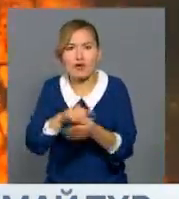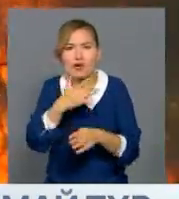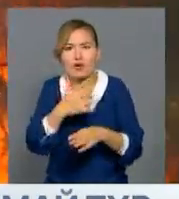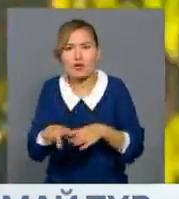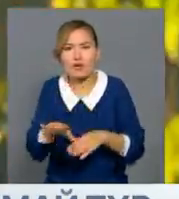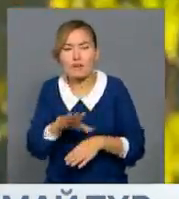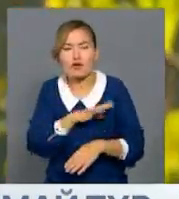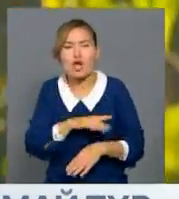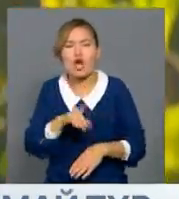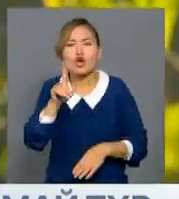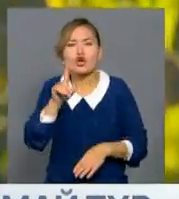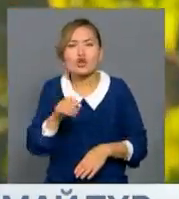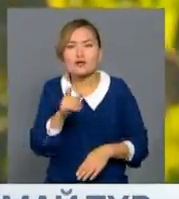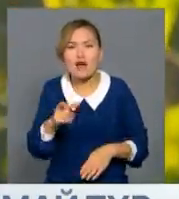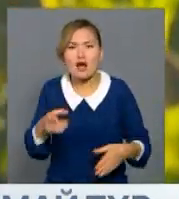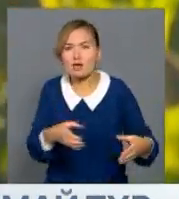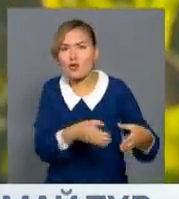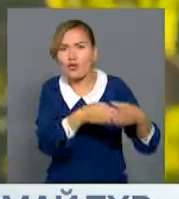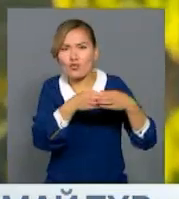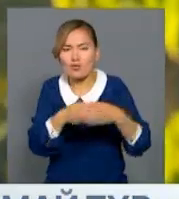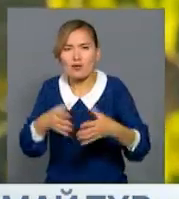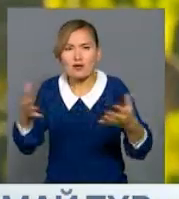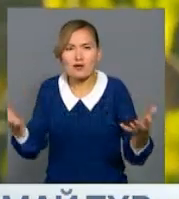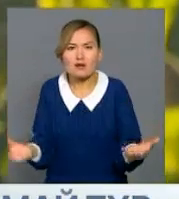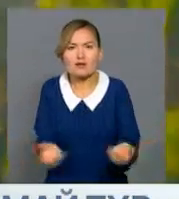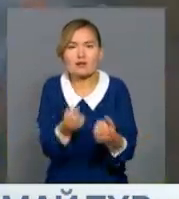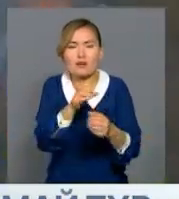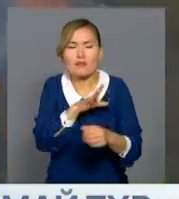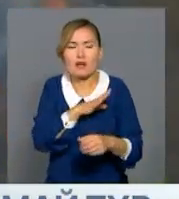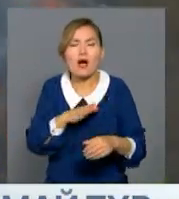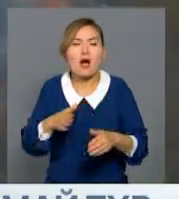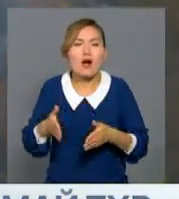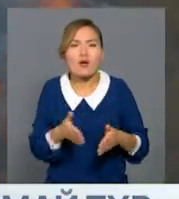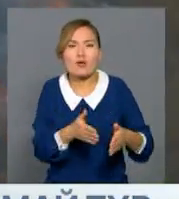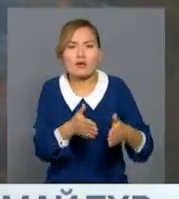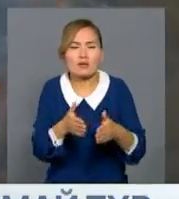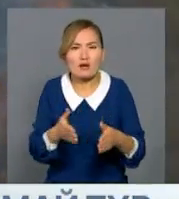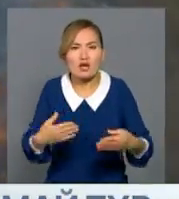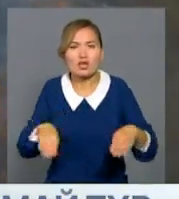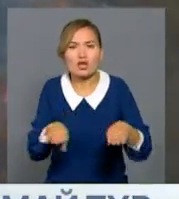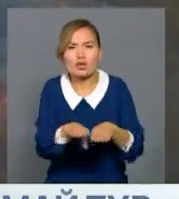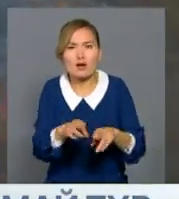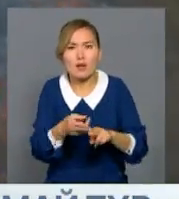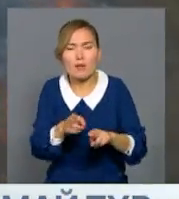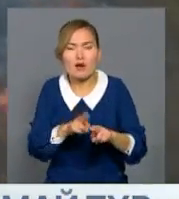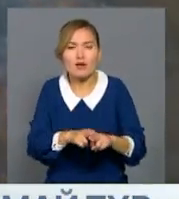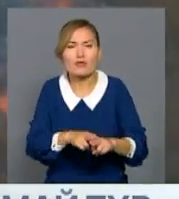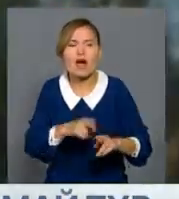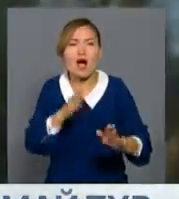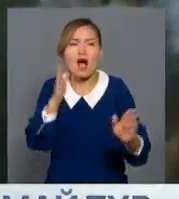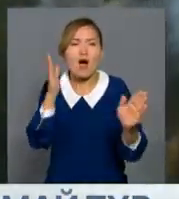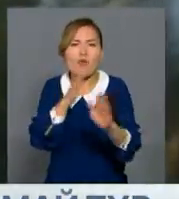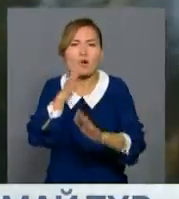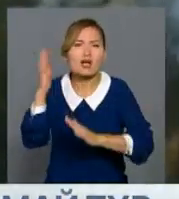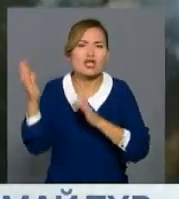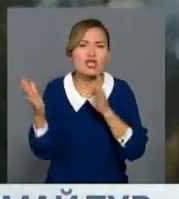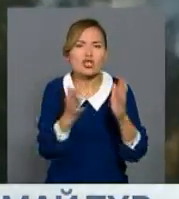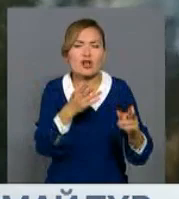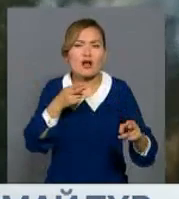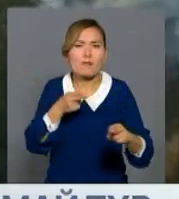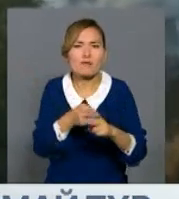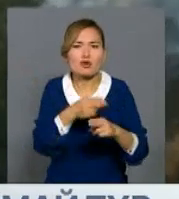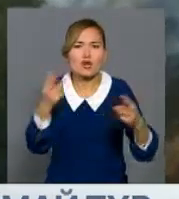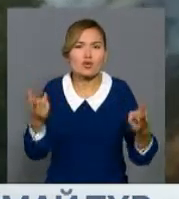жүздеген адам көшірілді. Тағы бірнеше жол жабылған мамандардың айтуынша тәлсіз жауды өшіруге ауар айының қолайсыздығыда керес еретіптір.